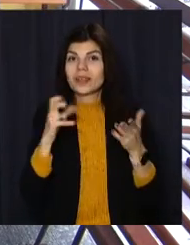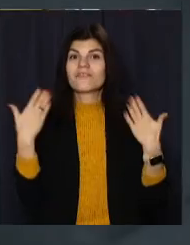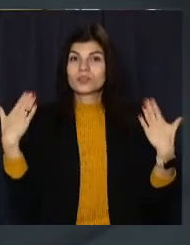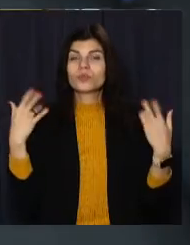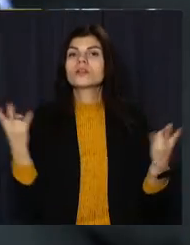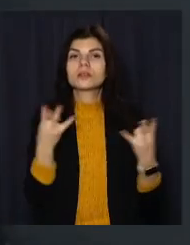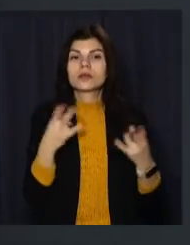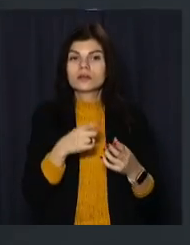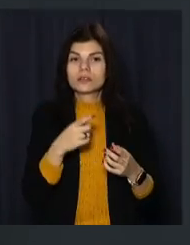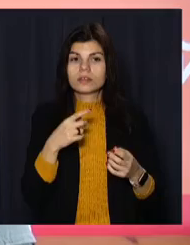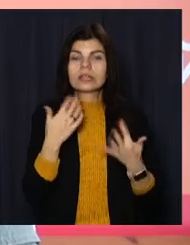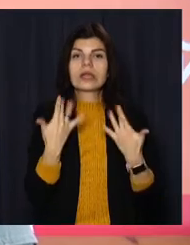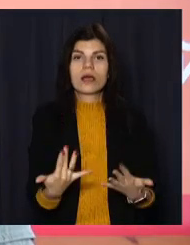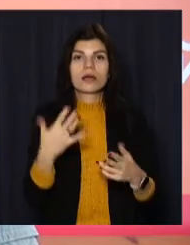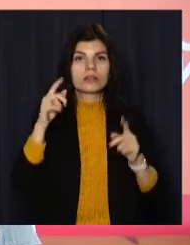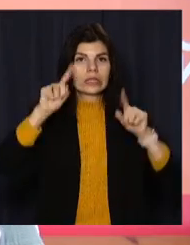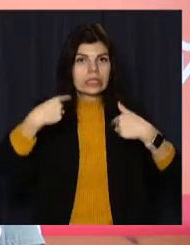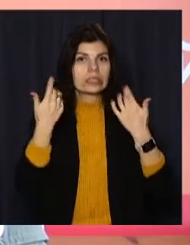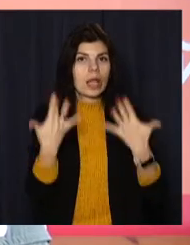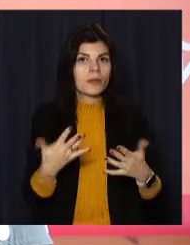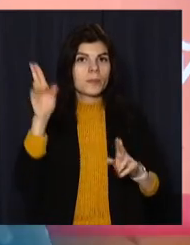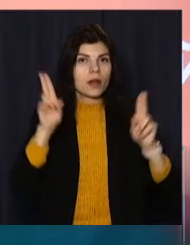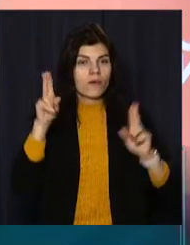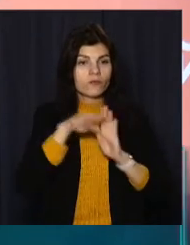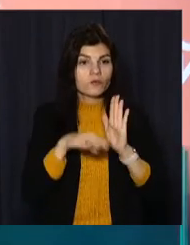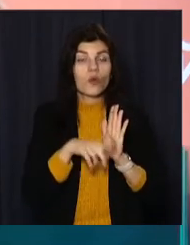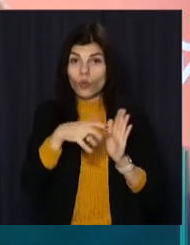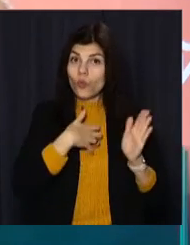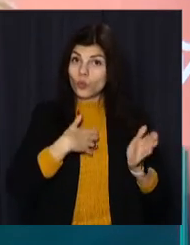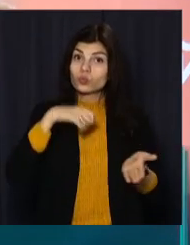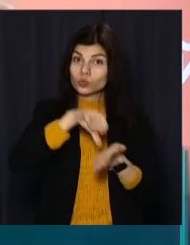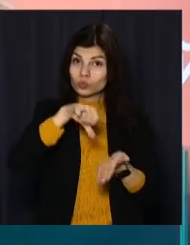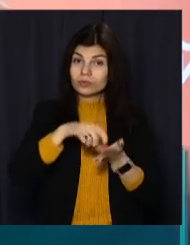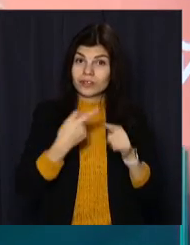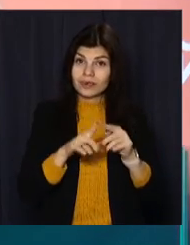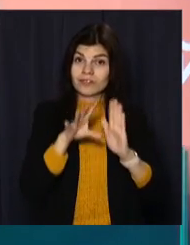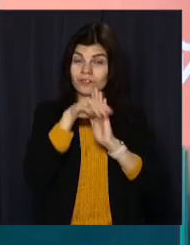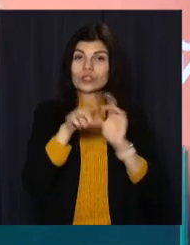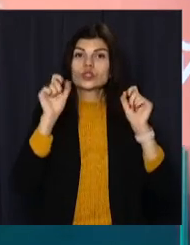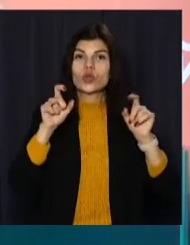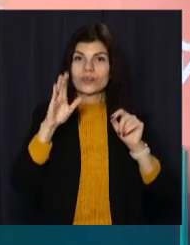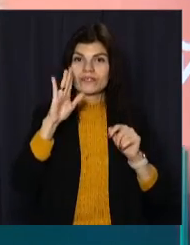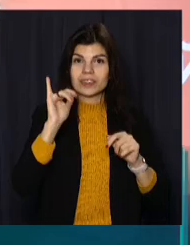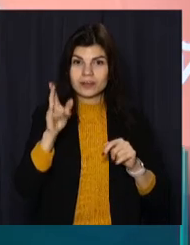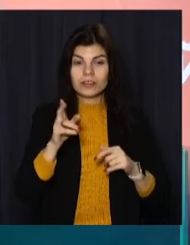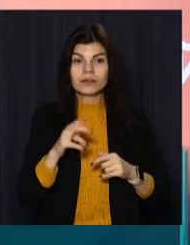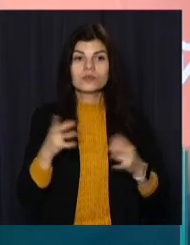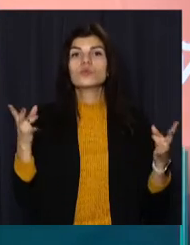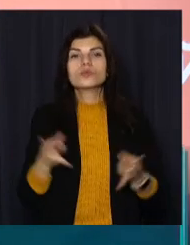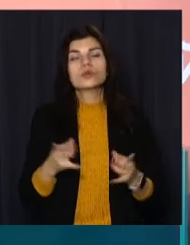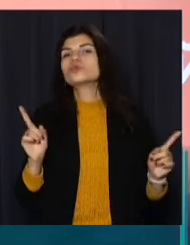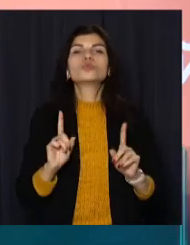треба дотримуватись декількох вимог. Для того, щоб прийняти участь у нашому проєкті, у золотому віці саме, необхідно